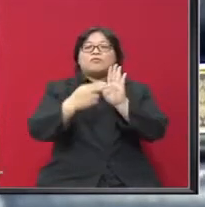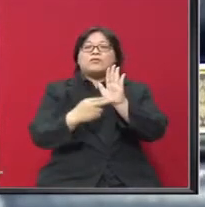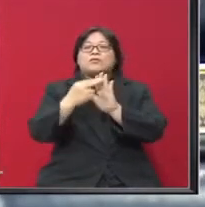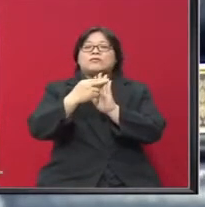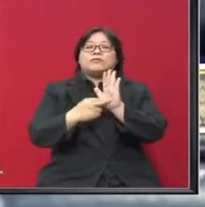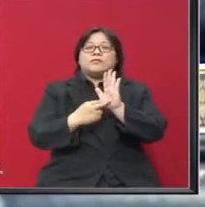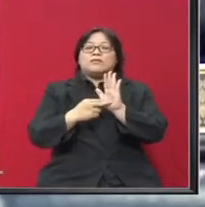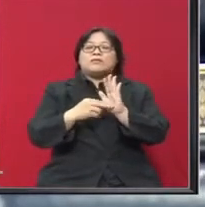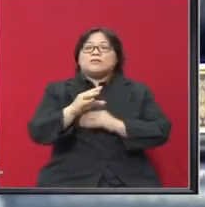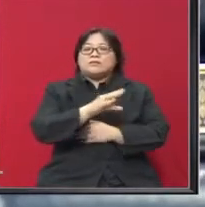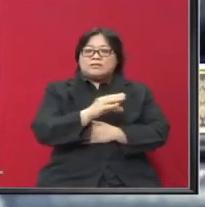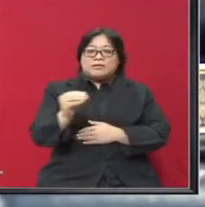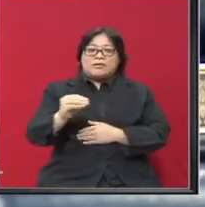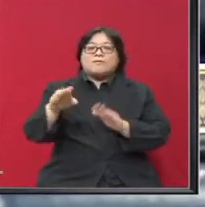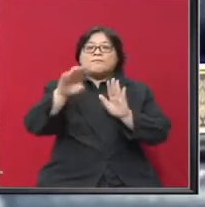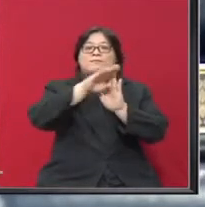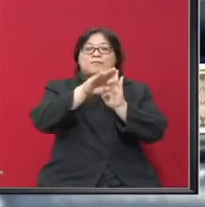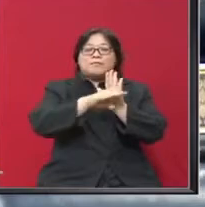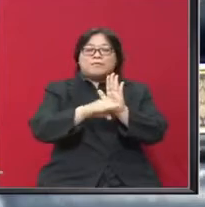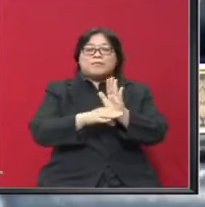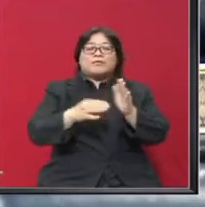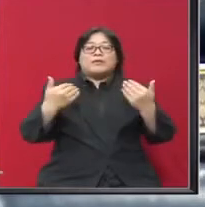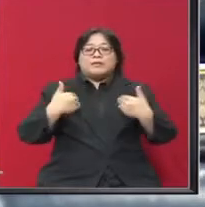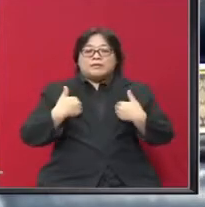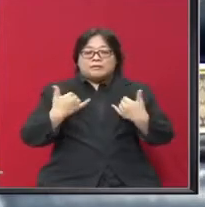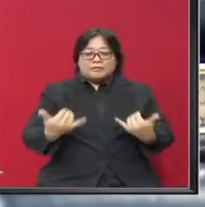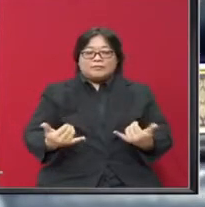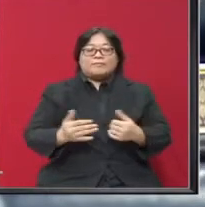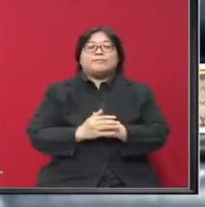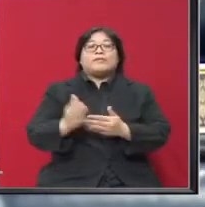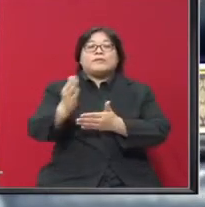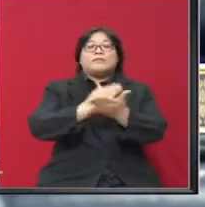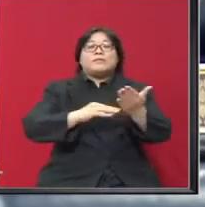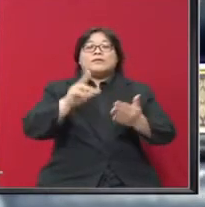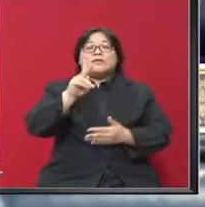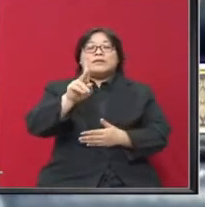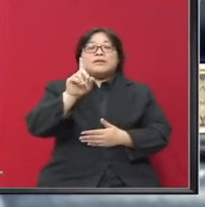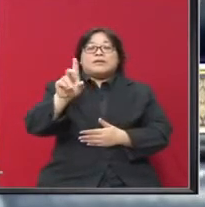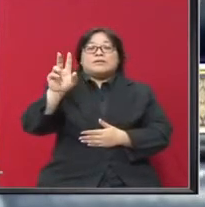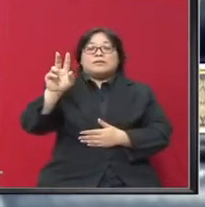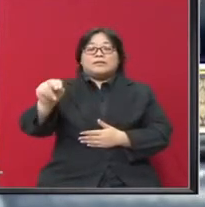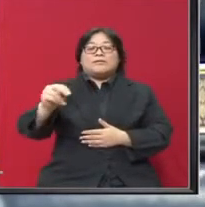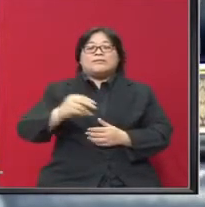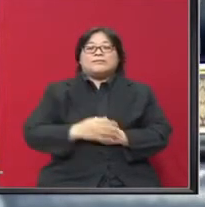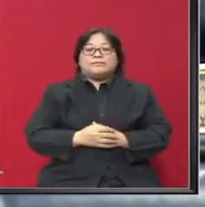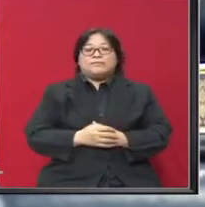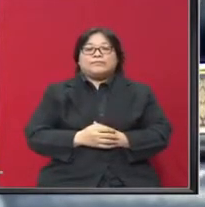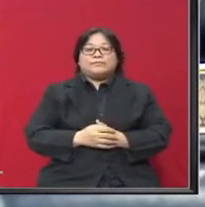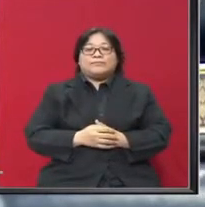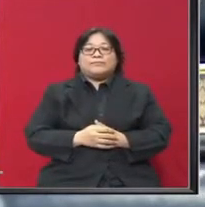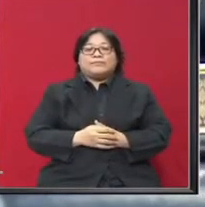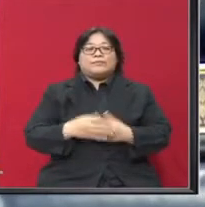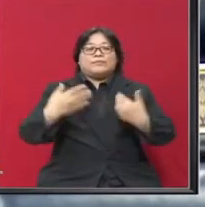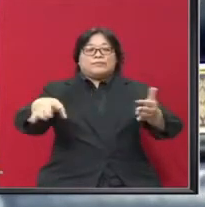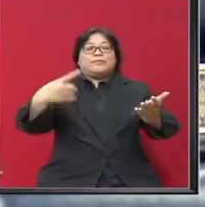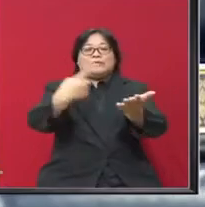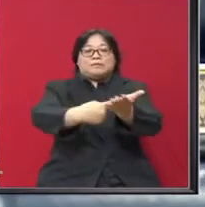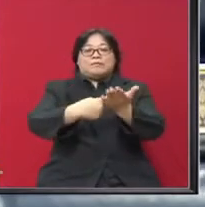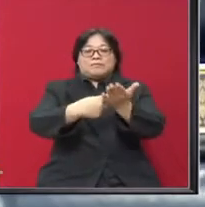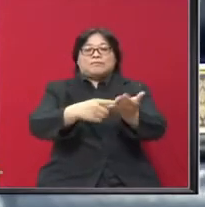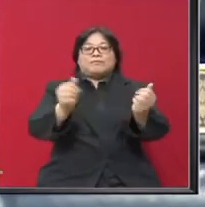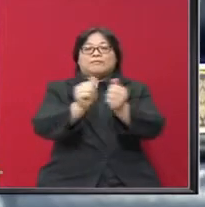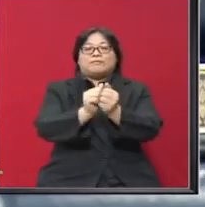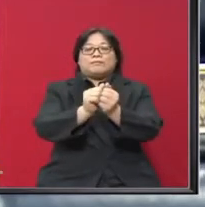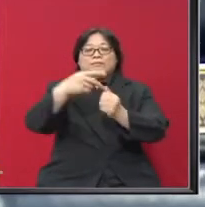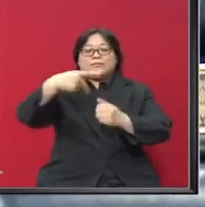dan peraturan yang sedia ada Pihak KDN telah berbincang dengan